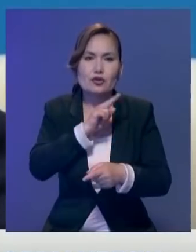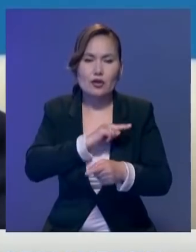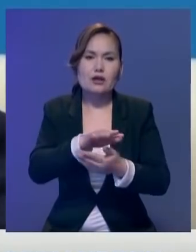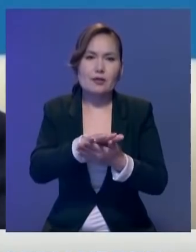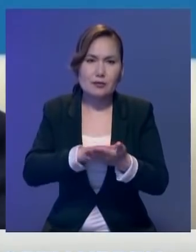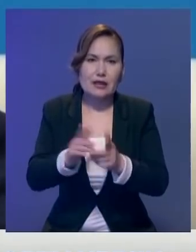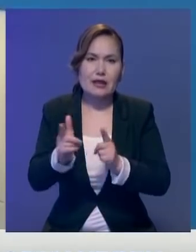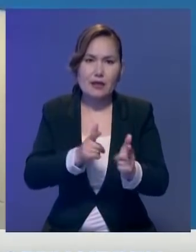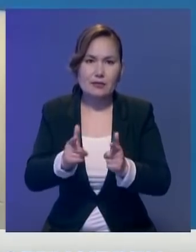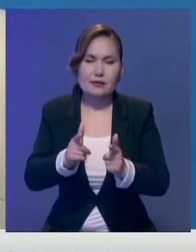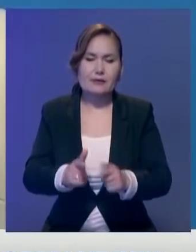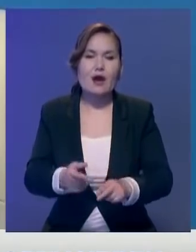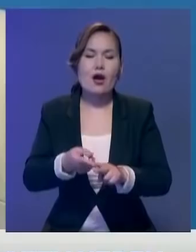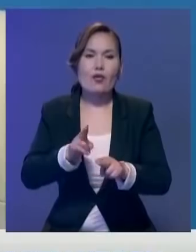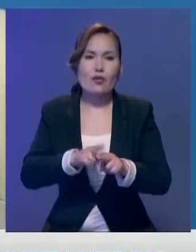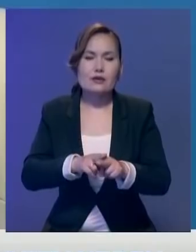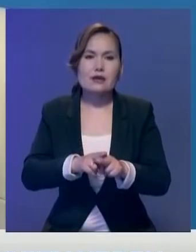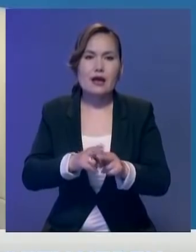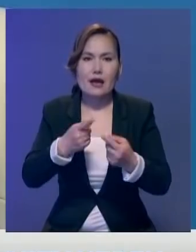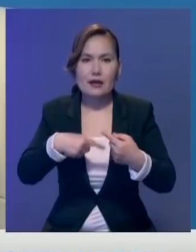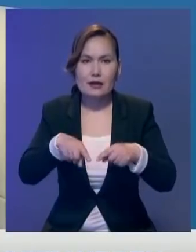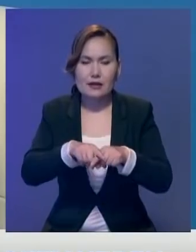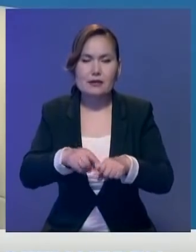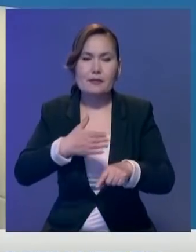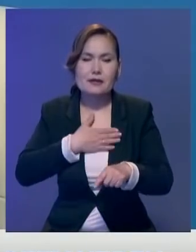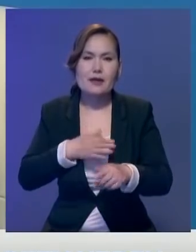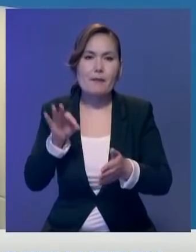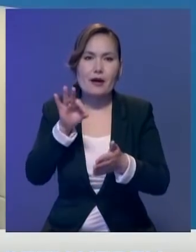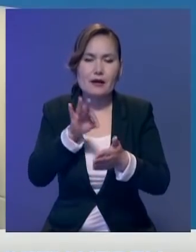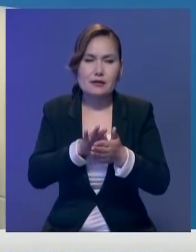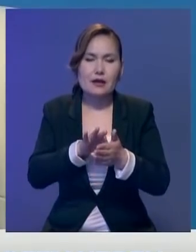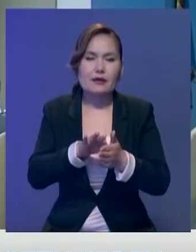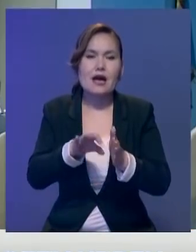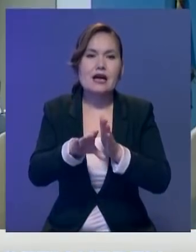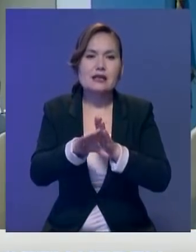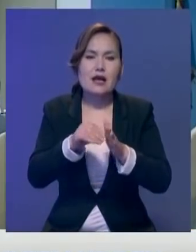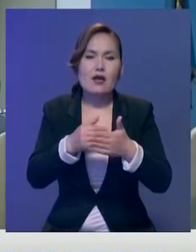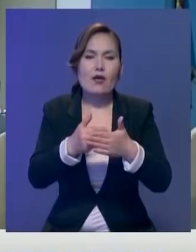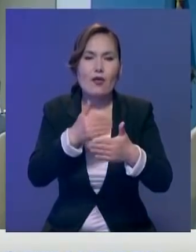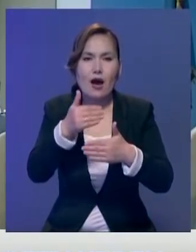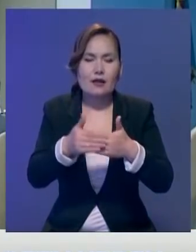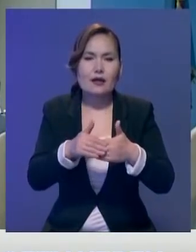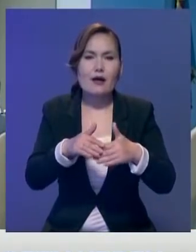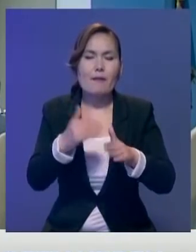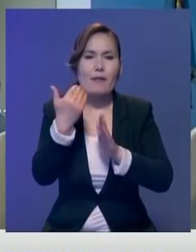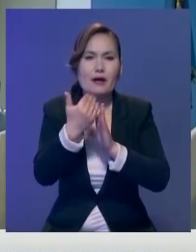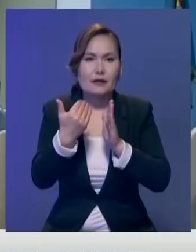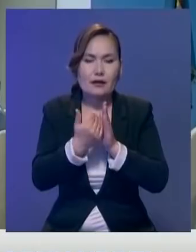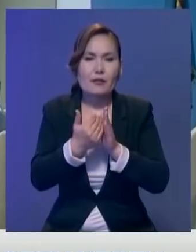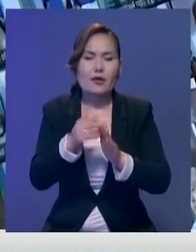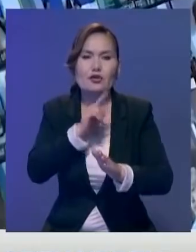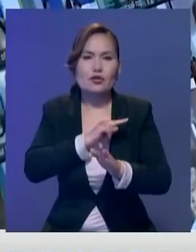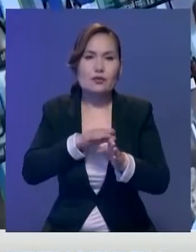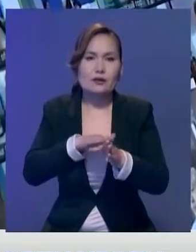жалғастыруға дайым біз. Осы кенесінің мақсаттарының бірі ол сайлау алды бағдарламасында қарастырылған тармақтарды іске асырын